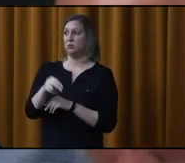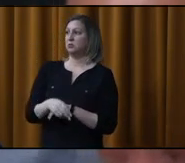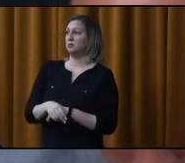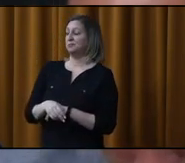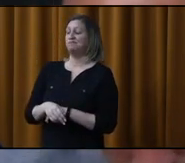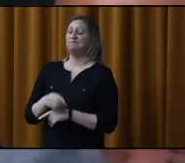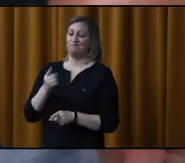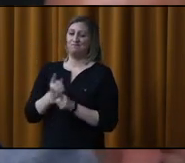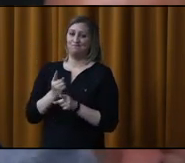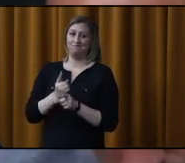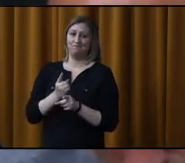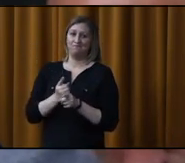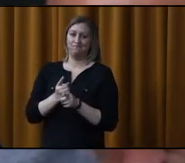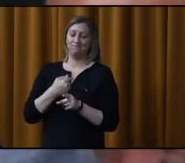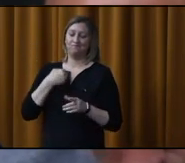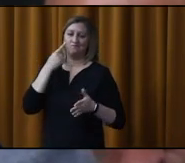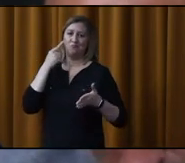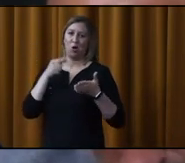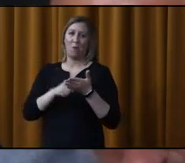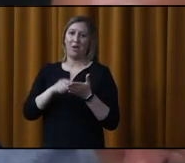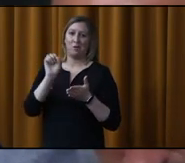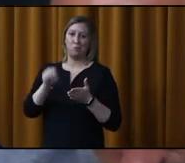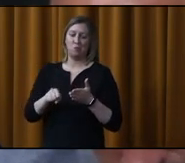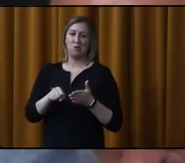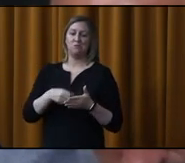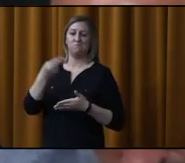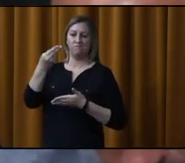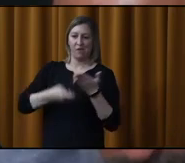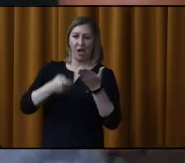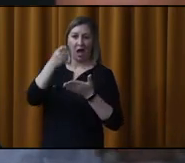effectivement, il y a des constats qui sont émis de façon régulière.